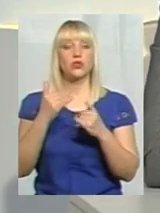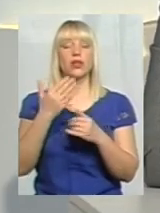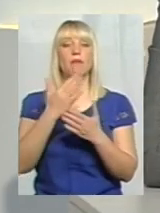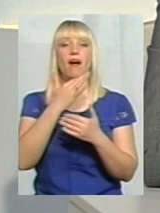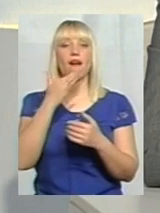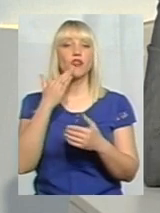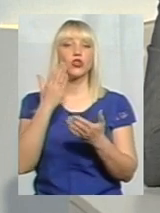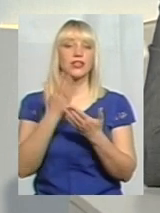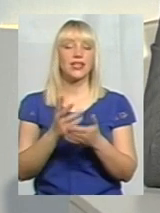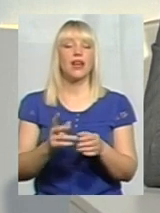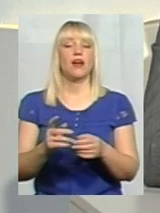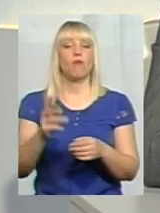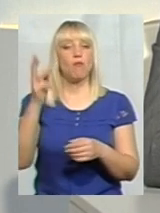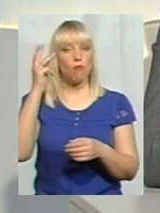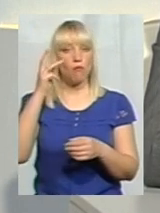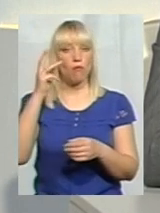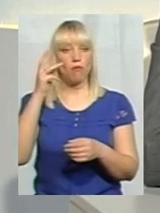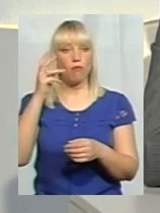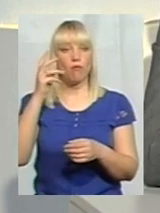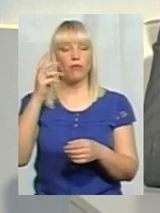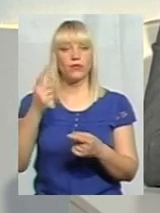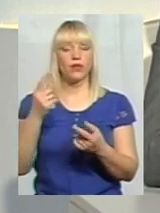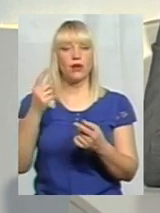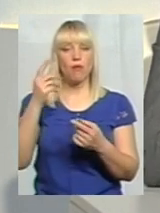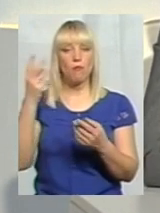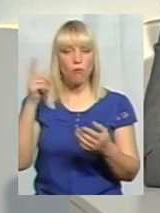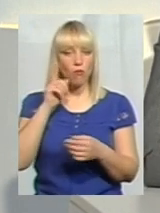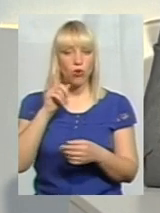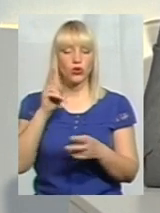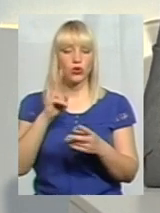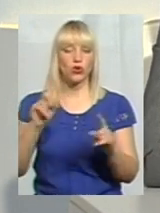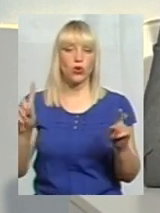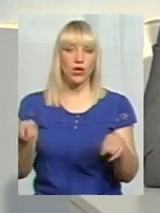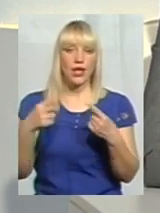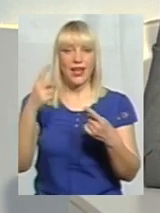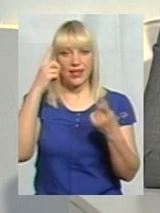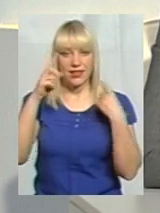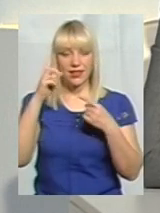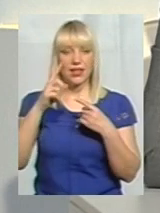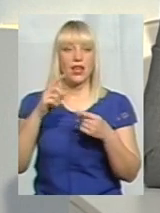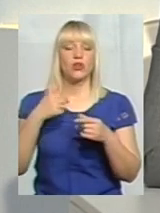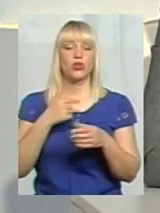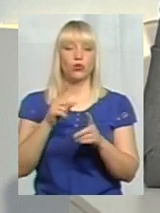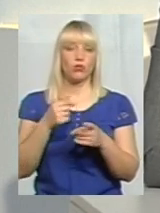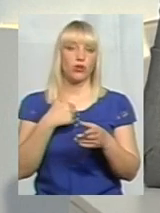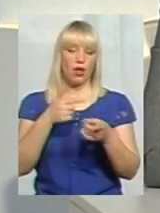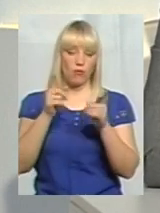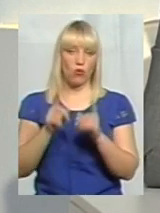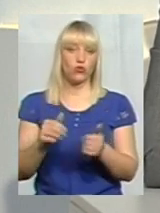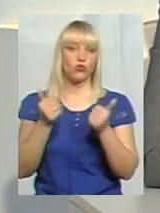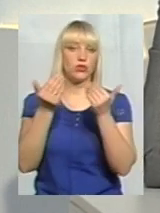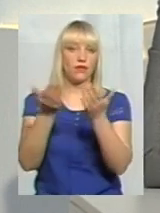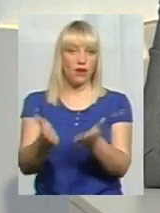молоді, які народжують ідеї, іміють їх подавати і зацікавити інших. Тому я повністю з вами погоджуюся, ми це